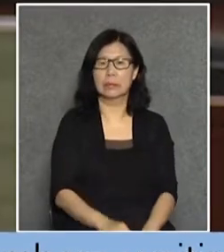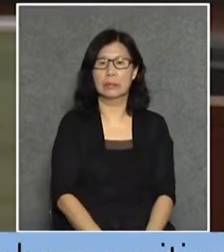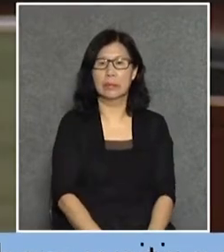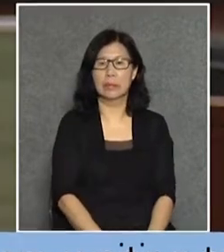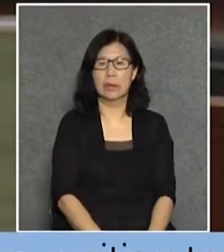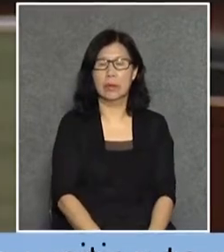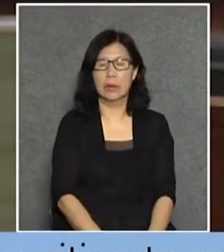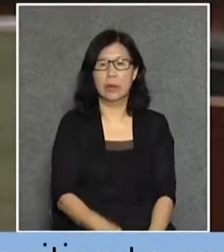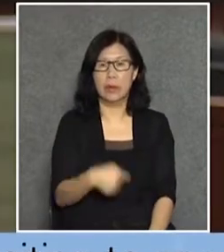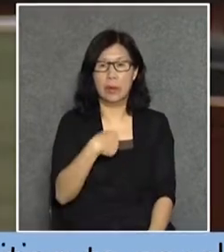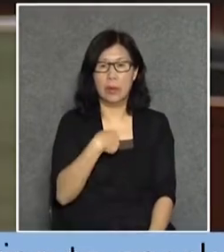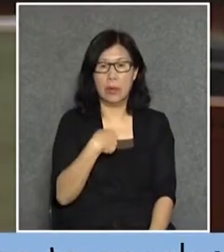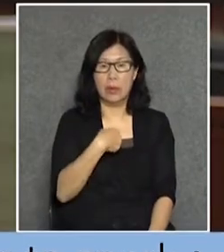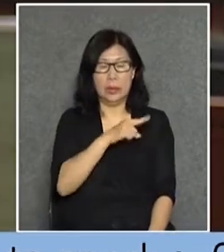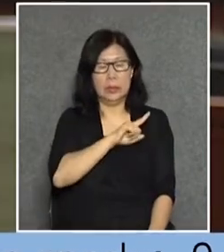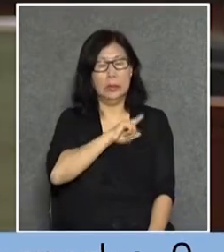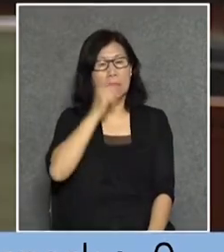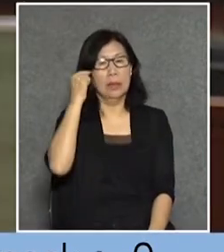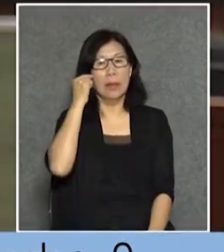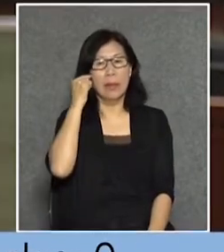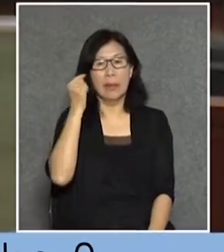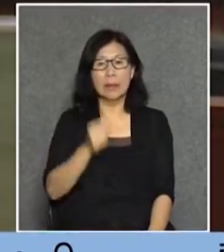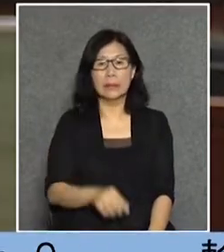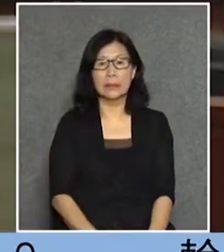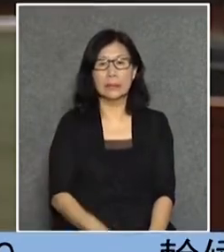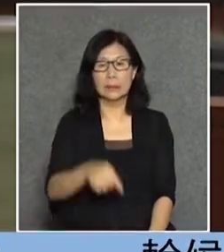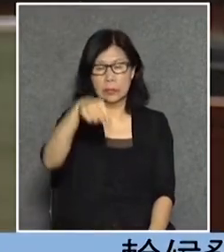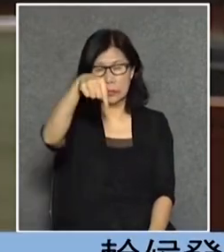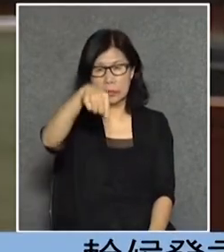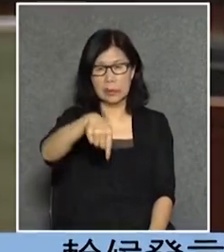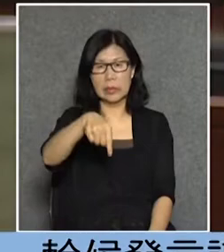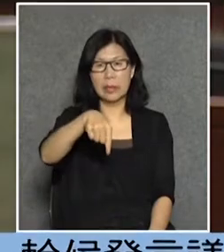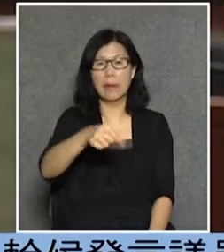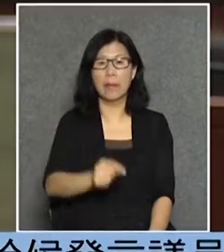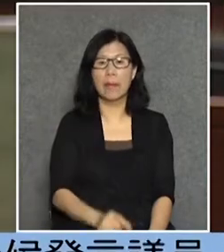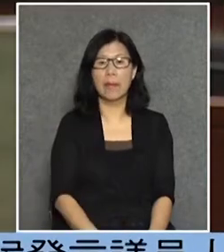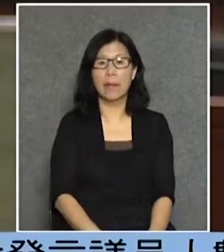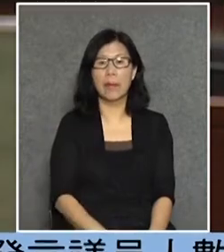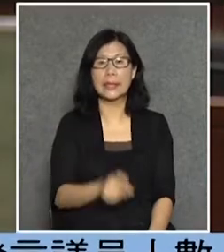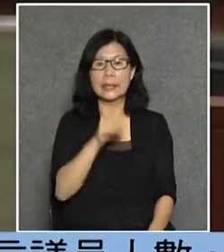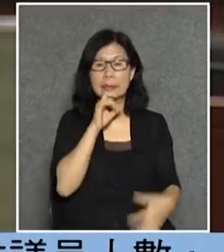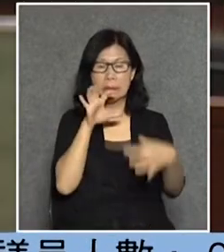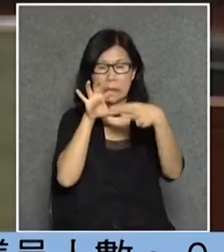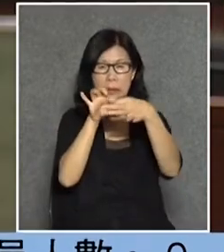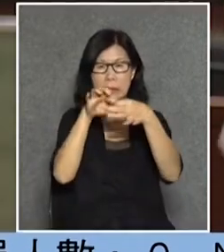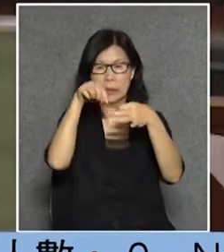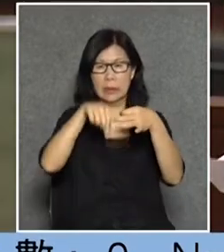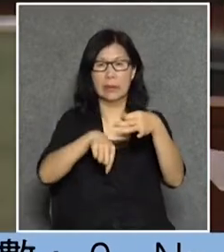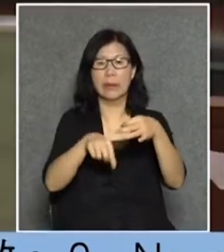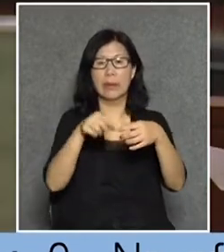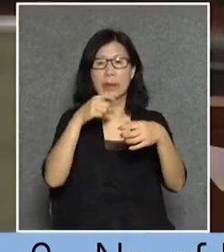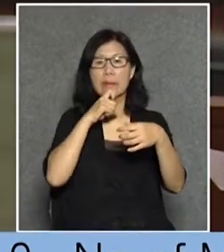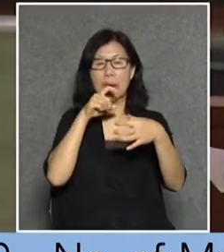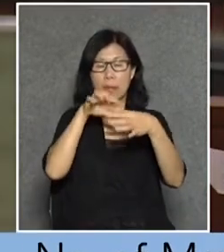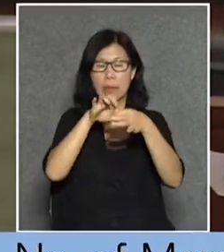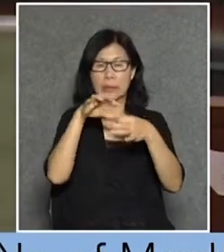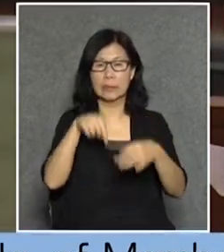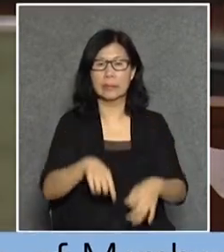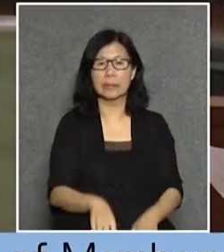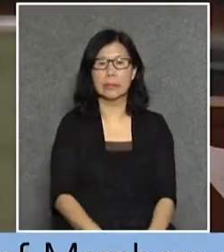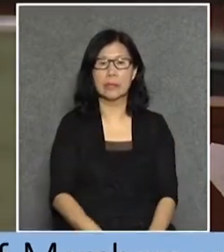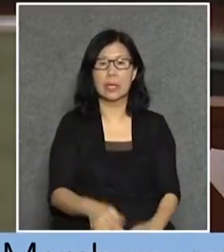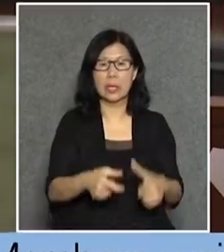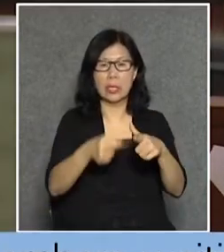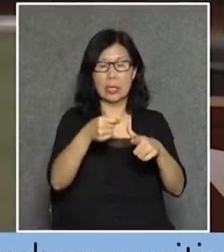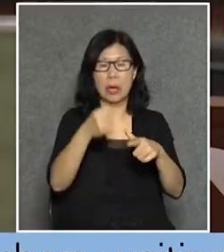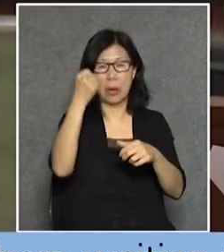我我認為在我們這個整個有關這個所謂公共